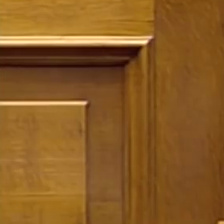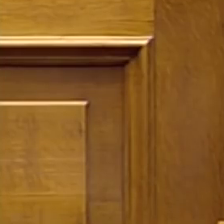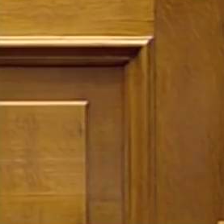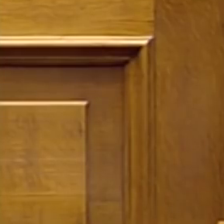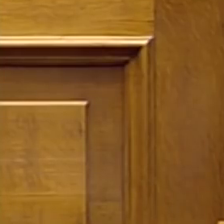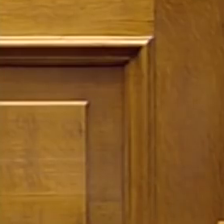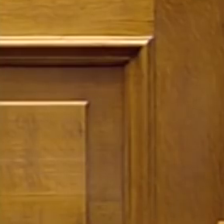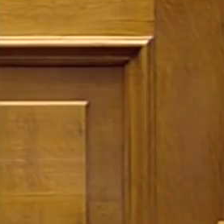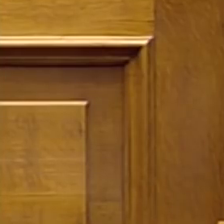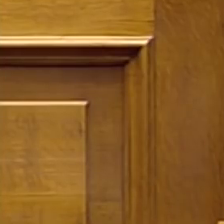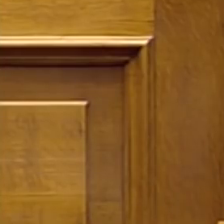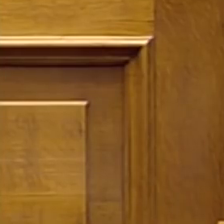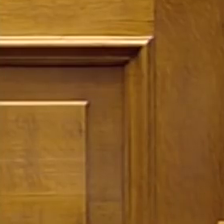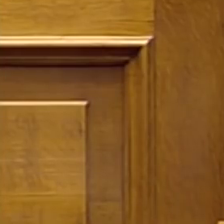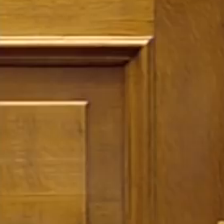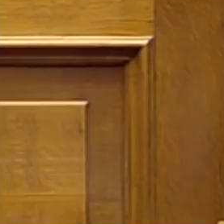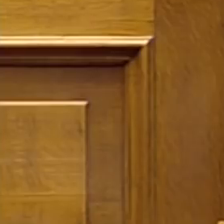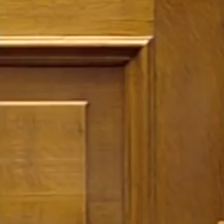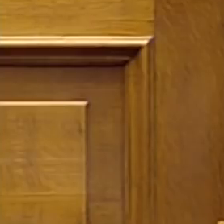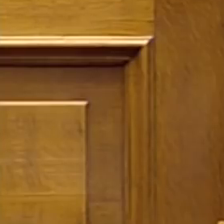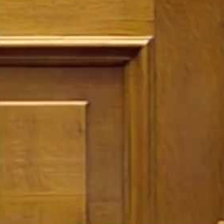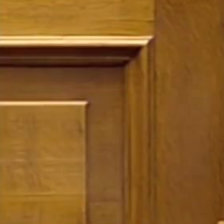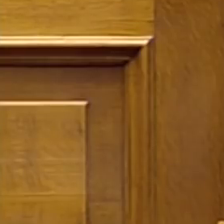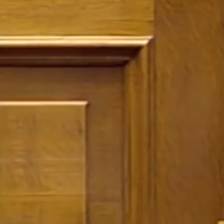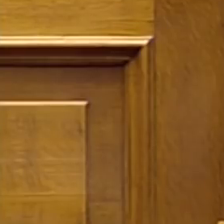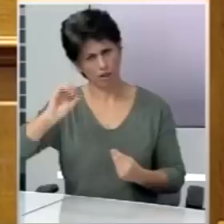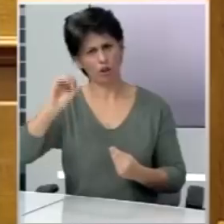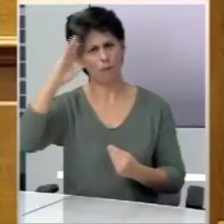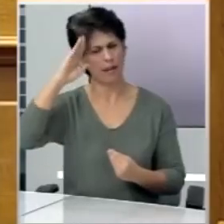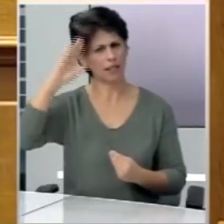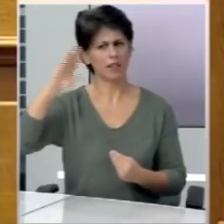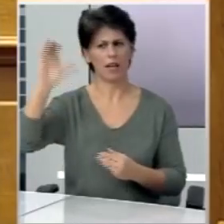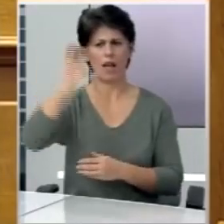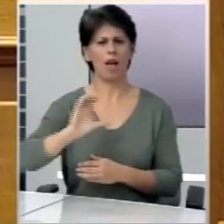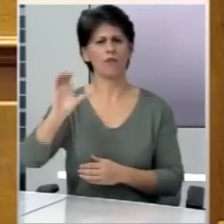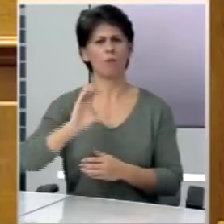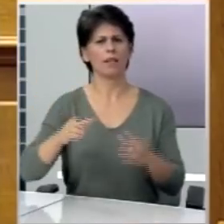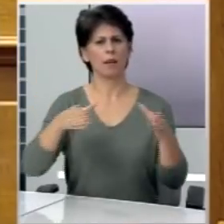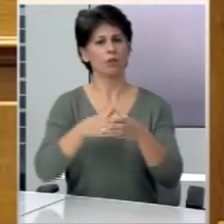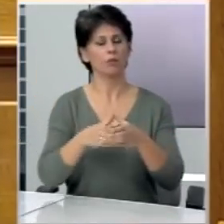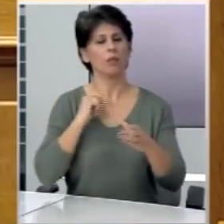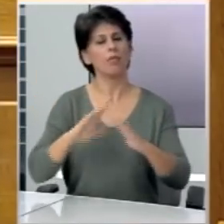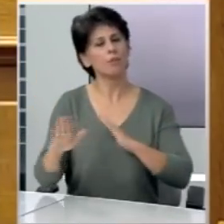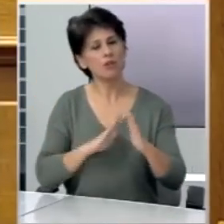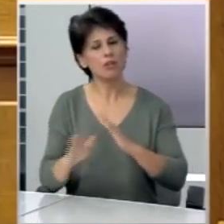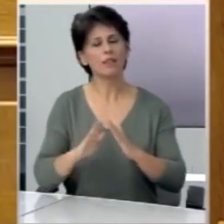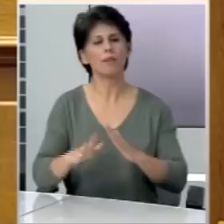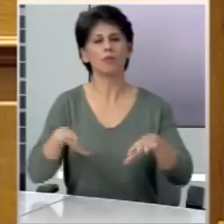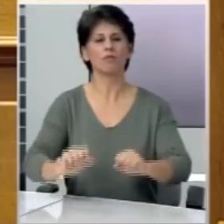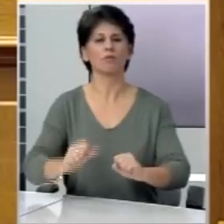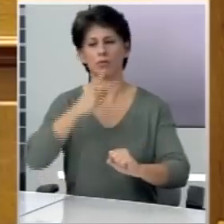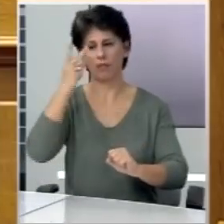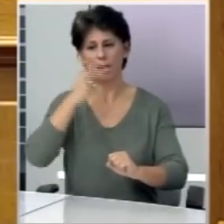είναι το καλό παιδί του ΝΑΤΟ, τον ΙΠΑ, της Ευρωπαϊκής Επιτροπής, θα προστατεύσει δίθεν τα κυριαρχικά της δικαιώματα.